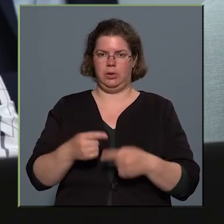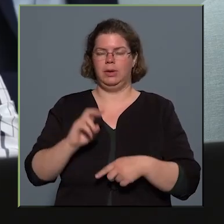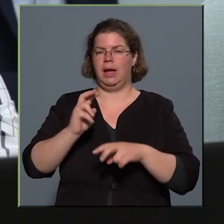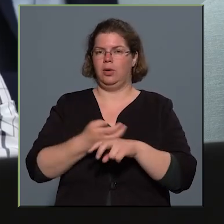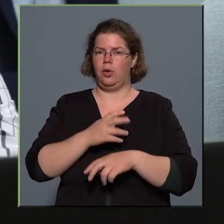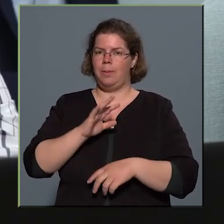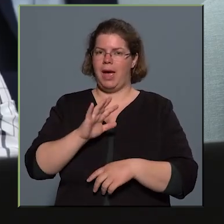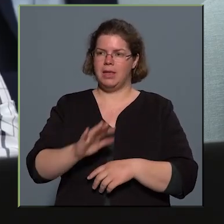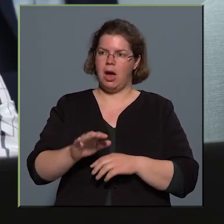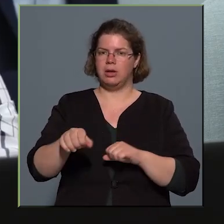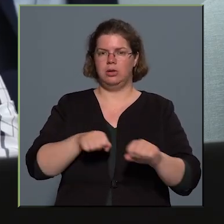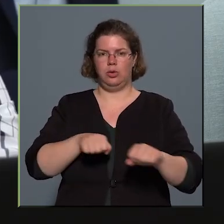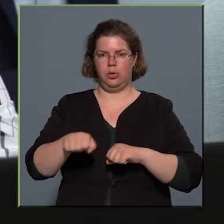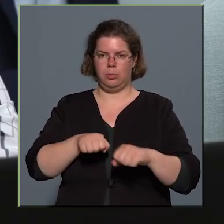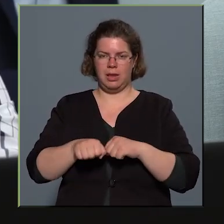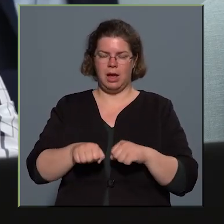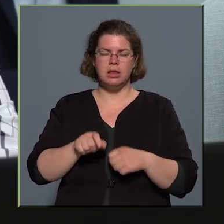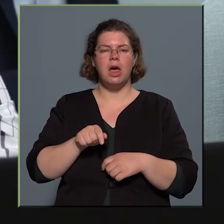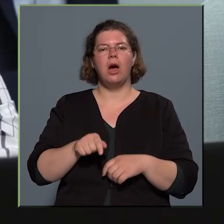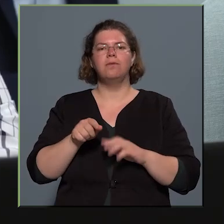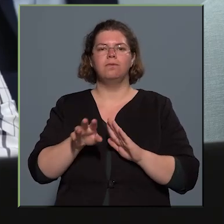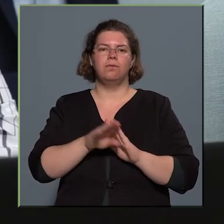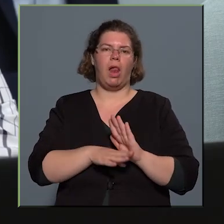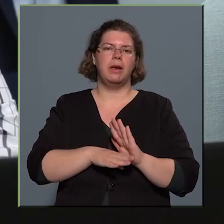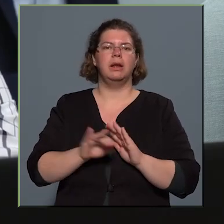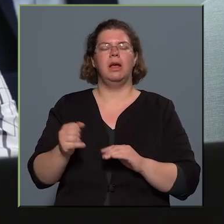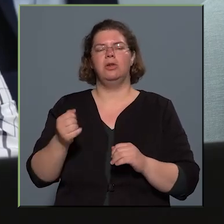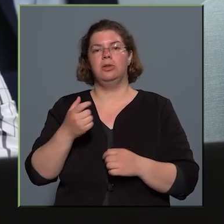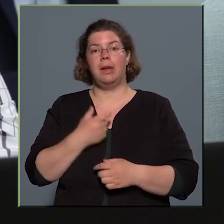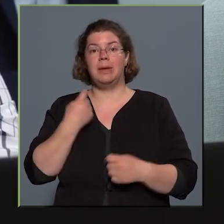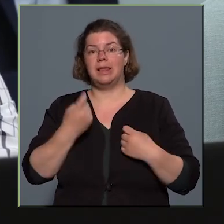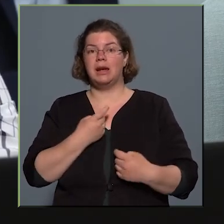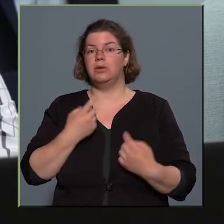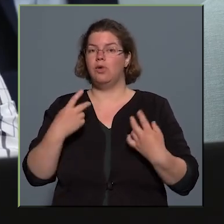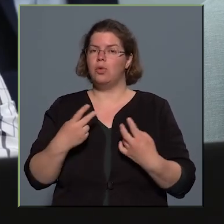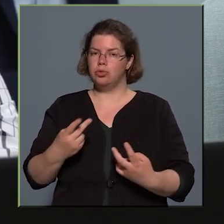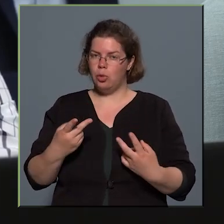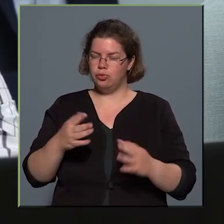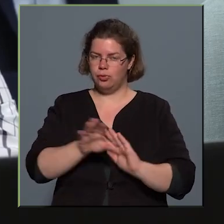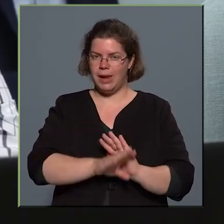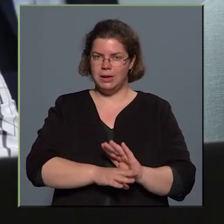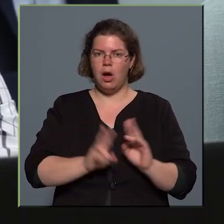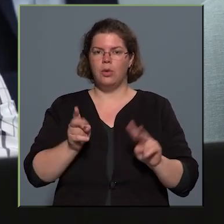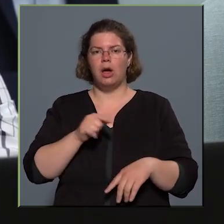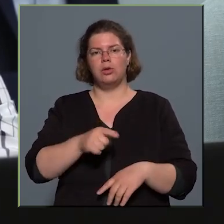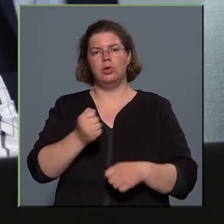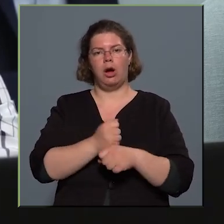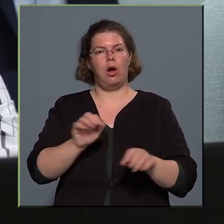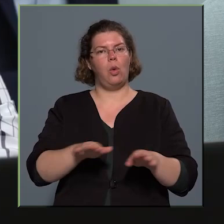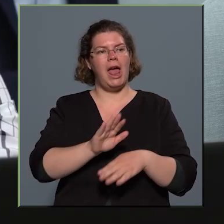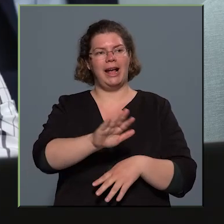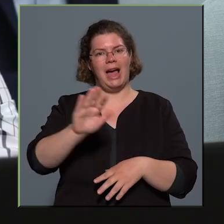feladata, és személy szerint ez nagyon fontos feladatának tartom, hogy azoknak a kollégáidnak,